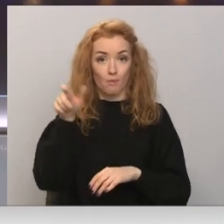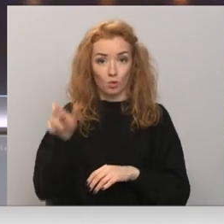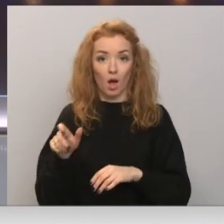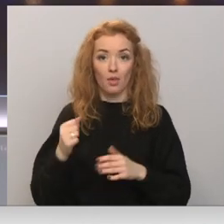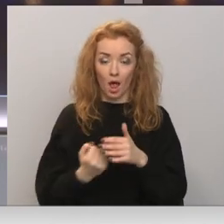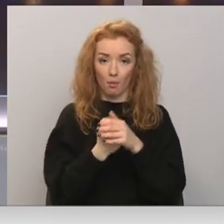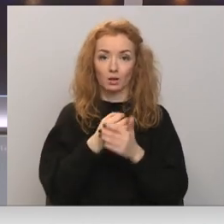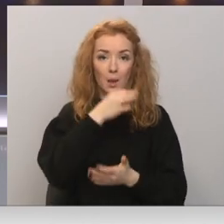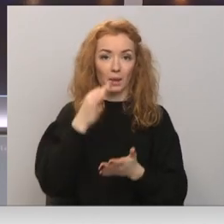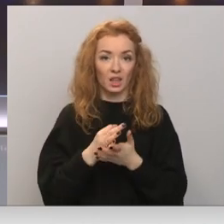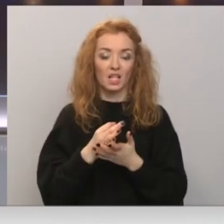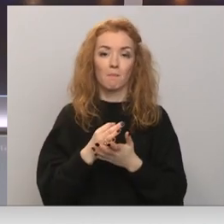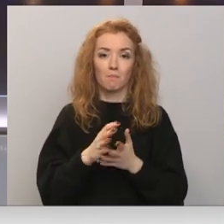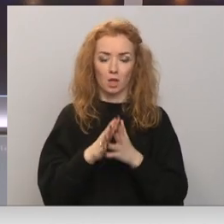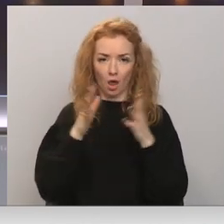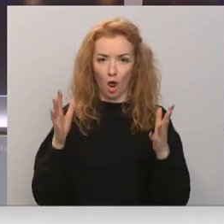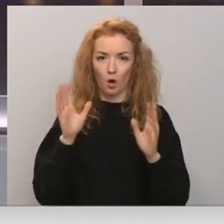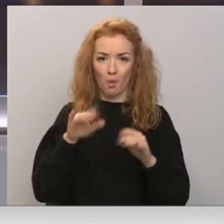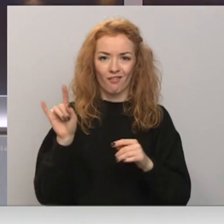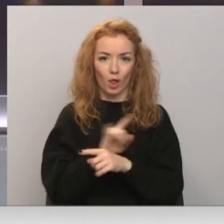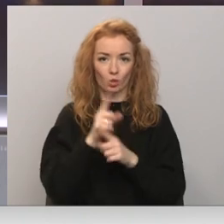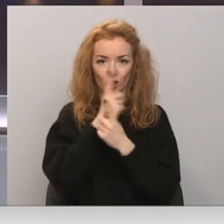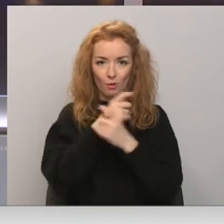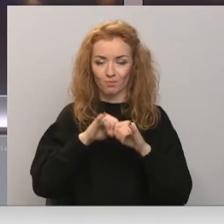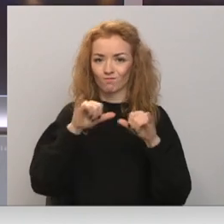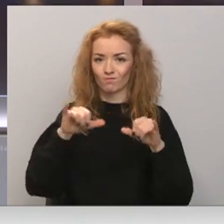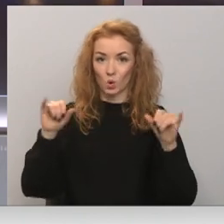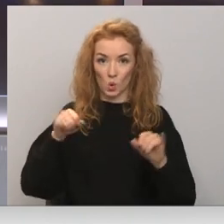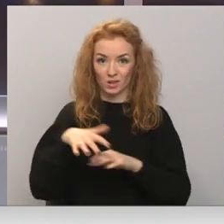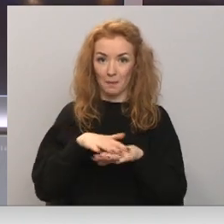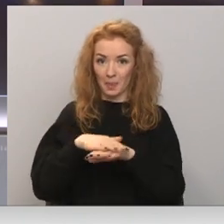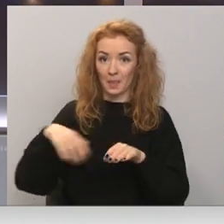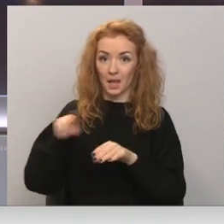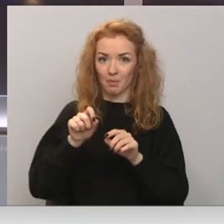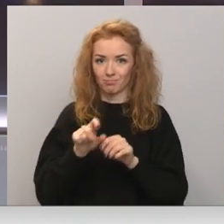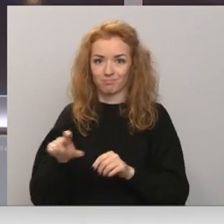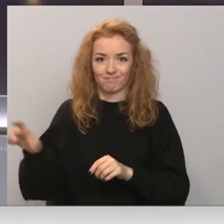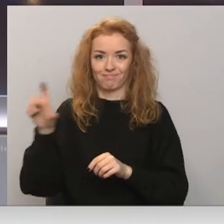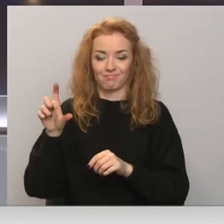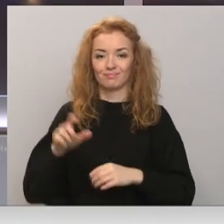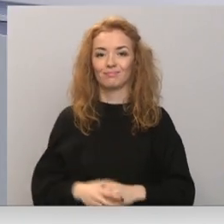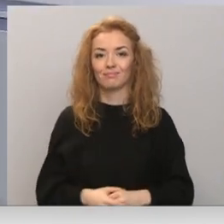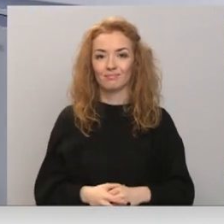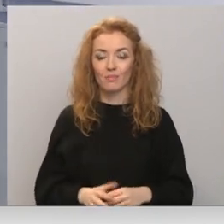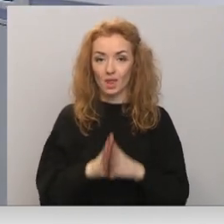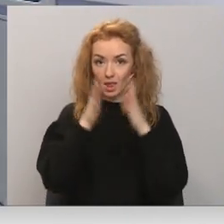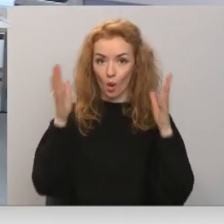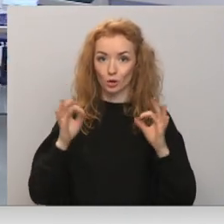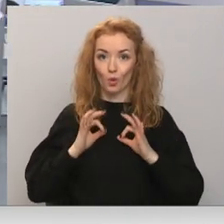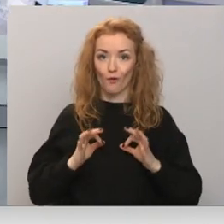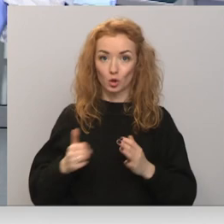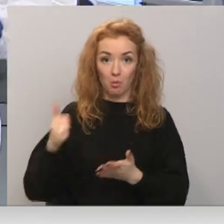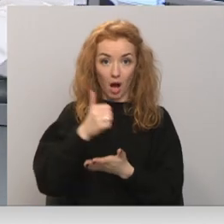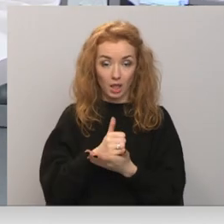pastiprināšanu par dezinformācijas izplatīšanu, kas vajag dienu pieaugu sabiedrībā? Par to Madara Līcīte. Daudzu profesiju